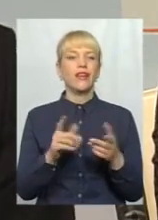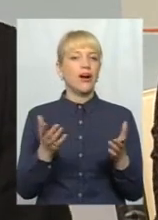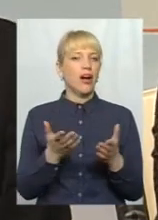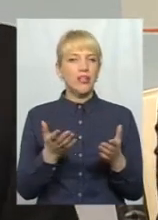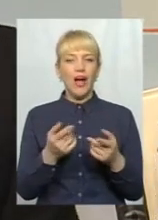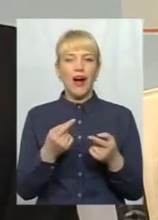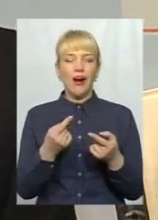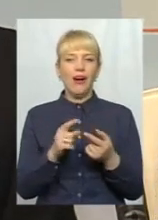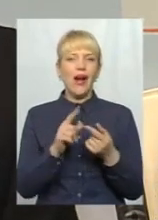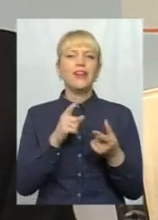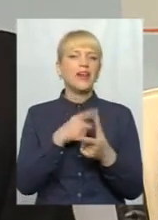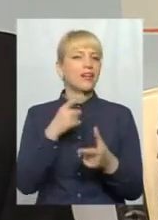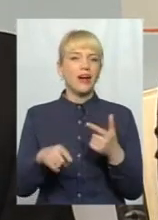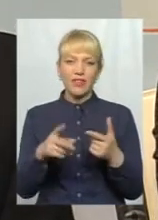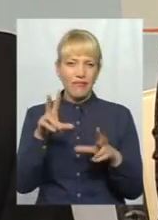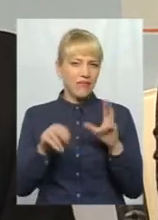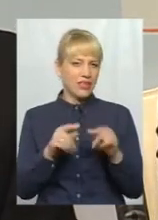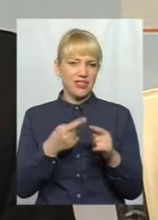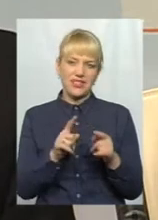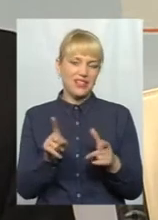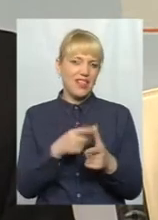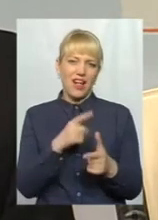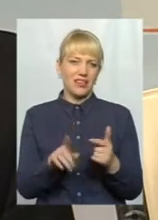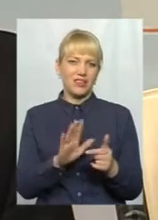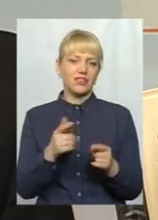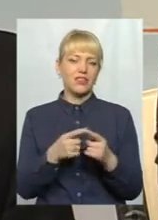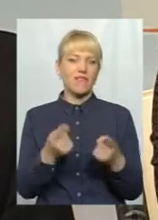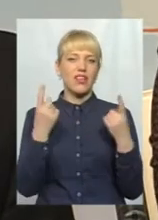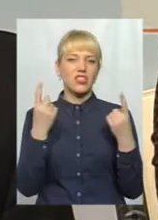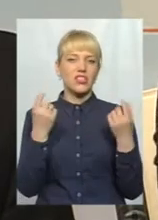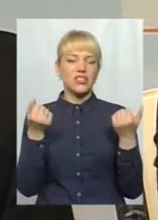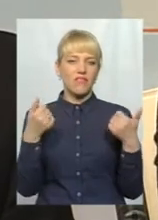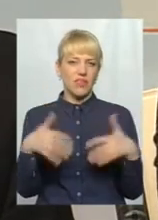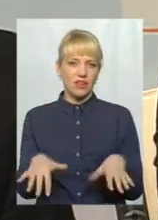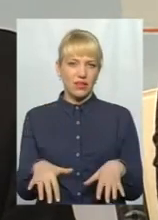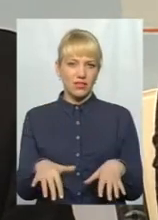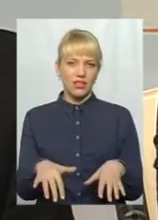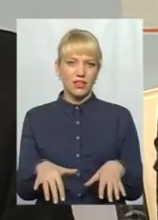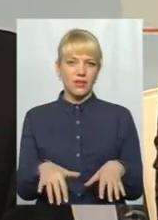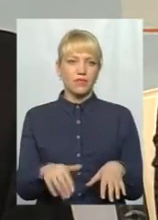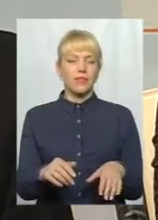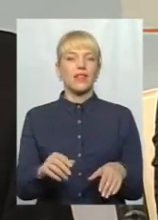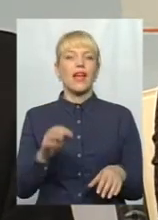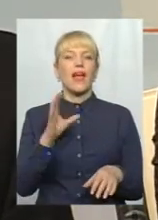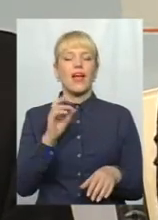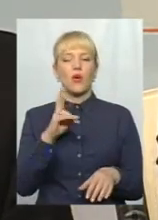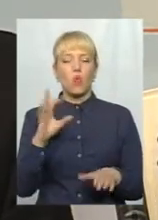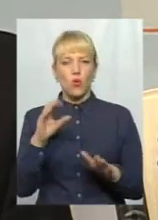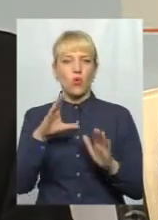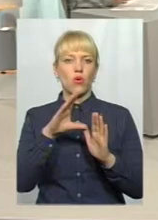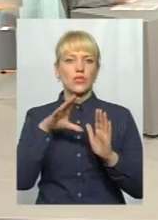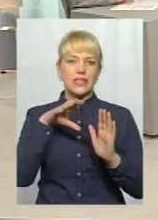альтернатива, це не альтернатива, на мою думку, це дуже величезні втрати з саме екологічної складової.